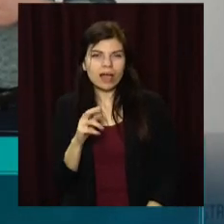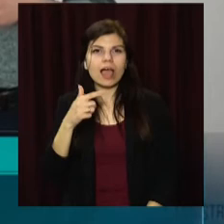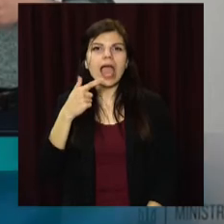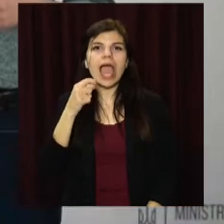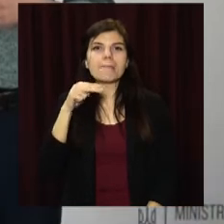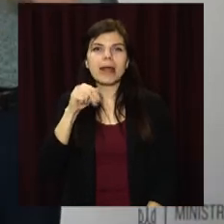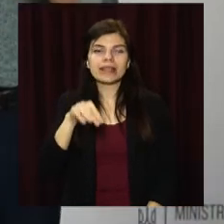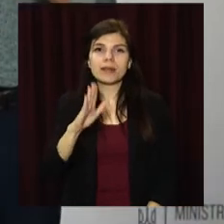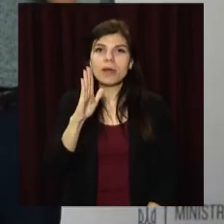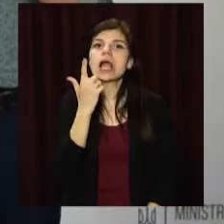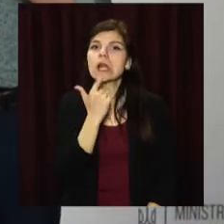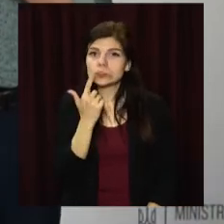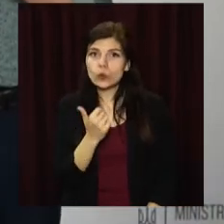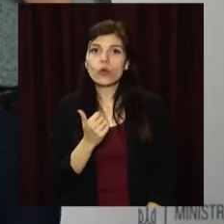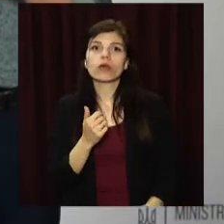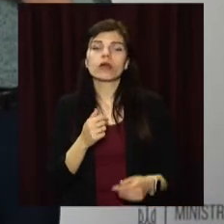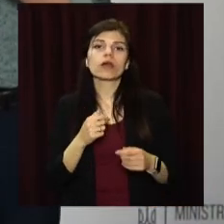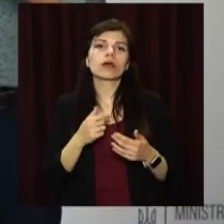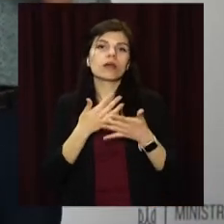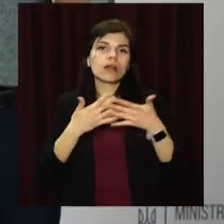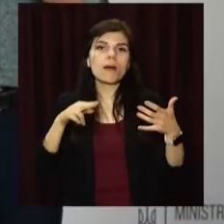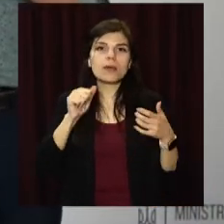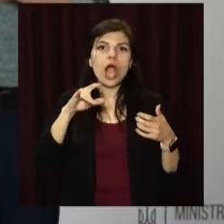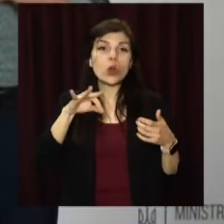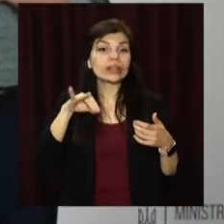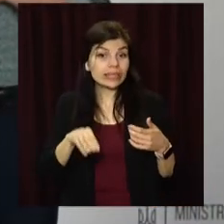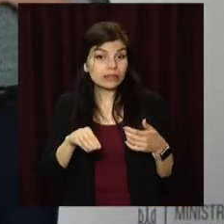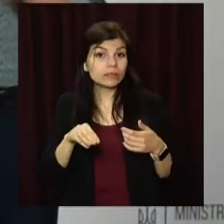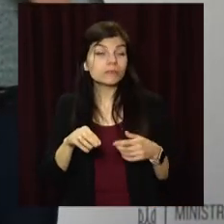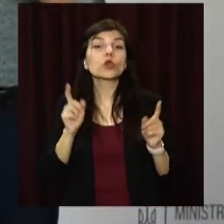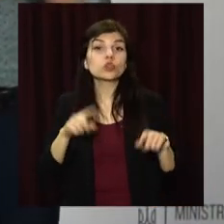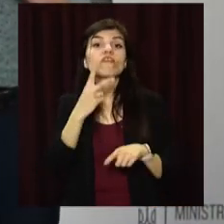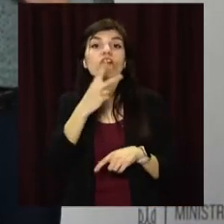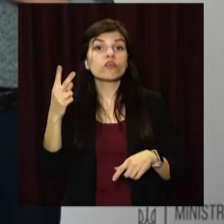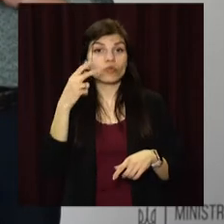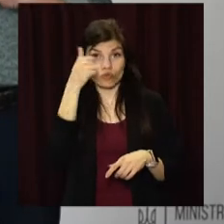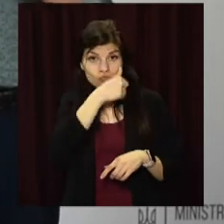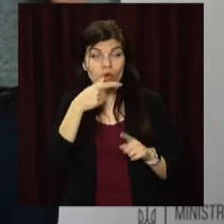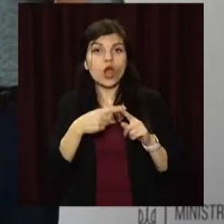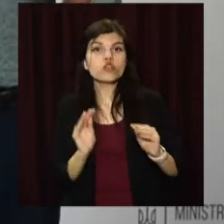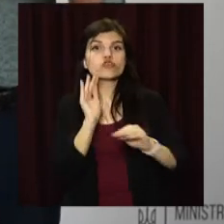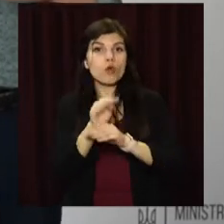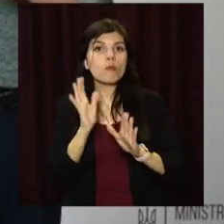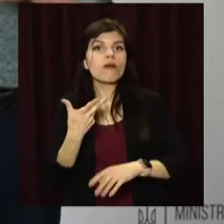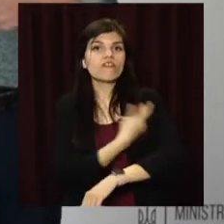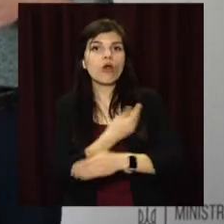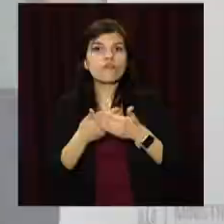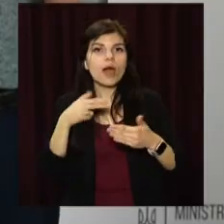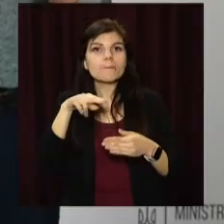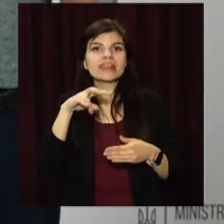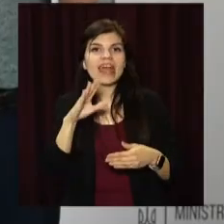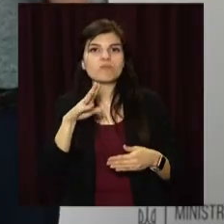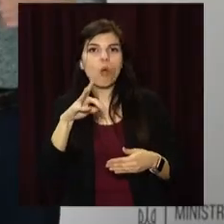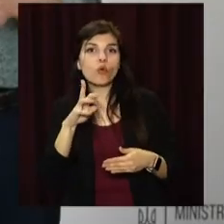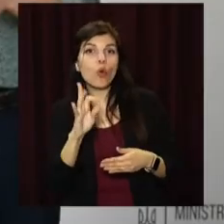гемофільні інфекції, краснухи, епідемічного паротиту. Також з 2022 року цей перелік додасться вакцина від невмококу.